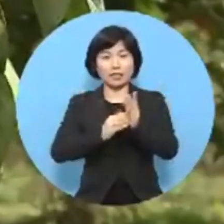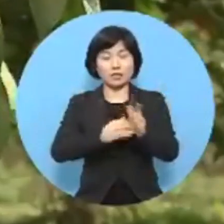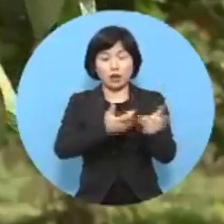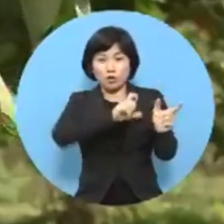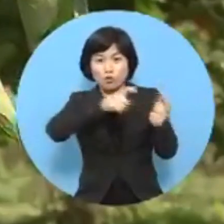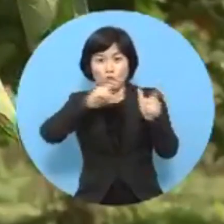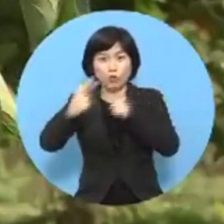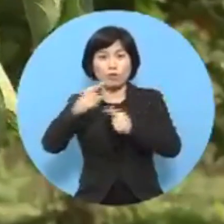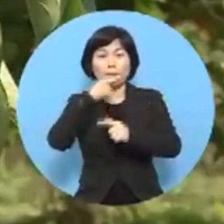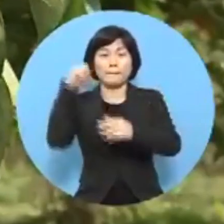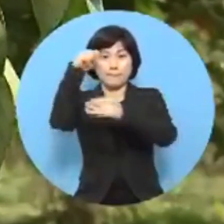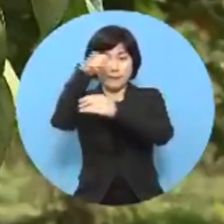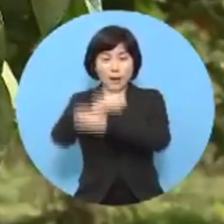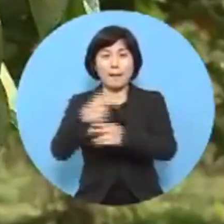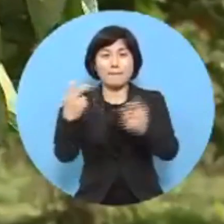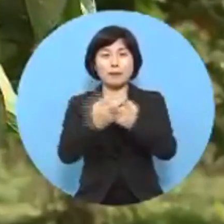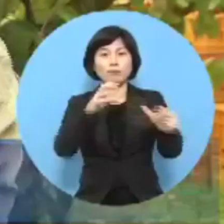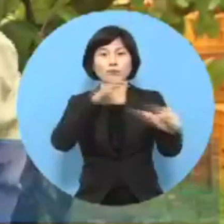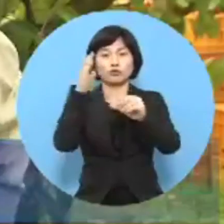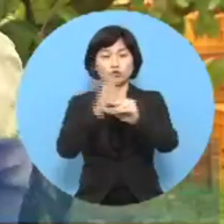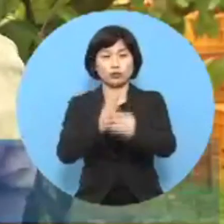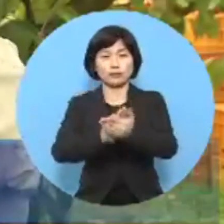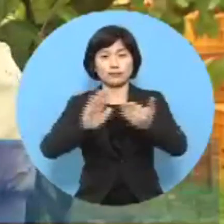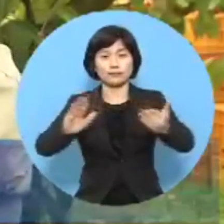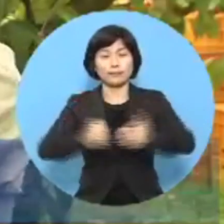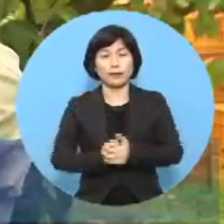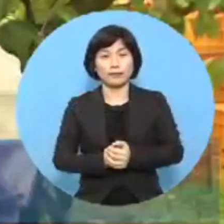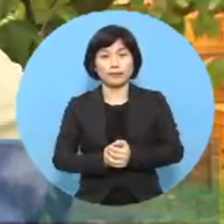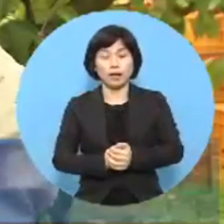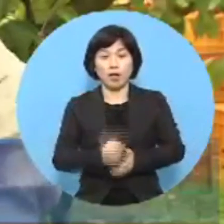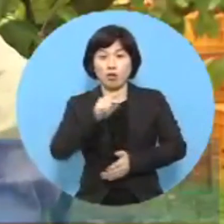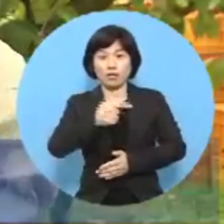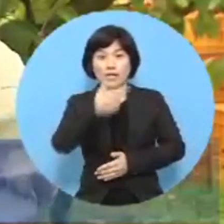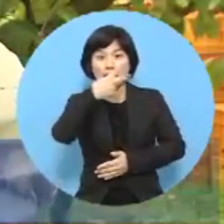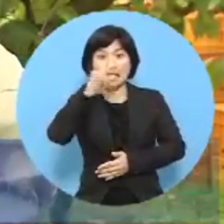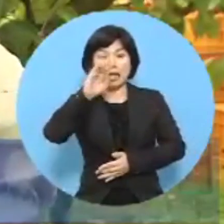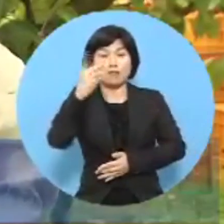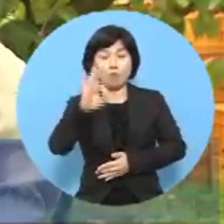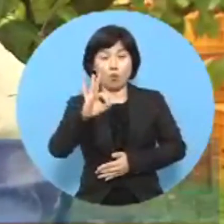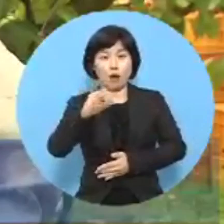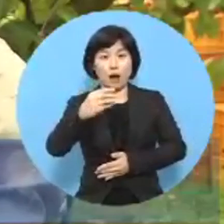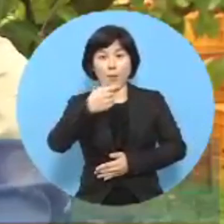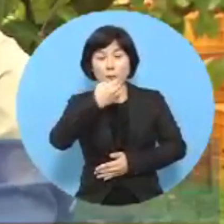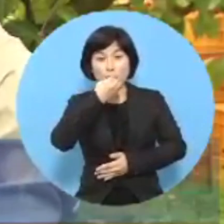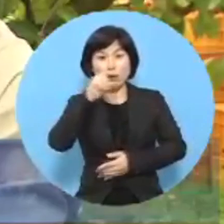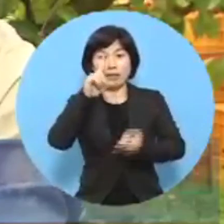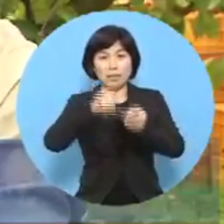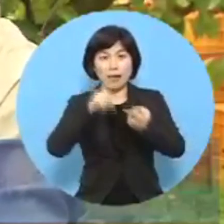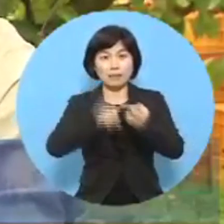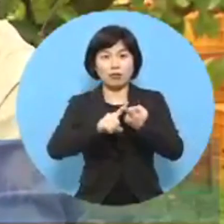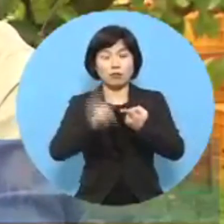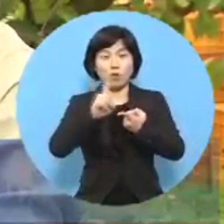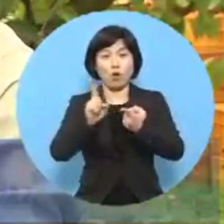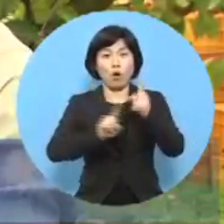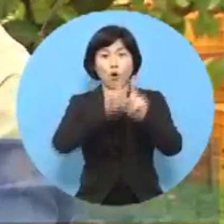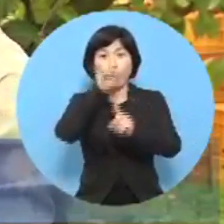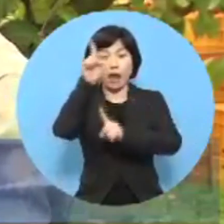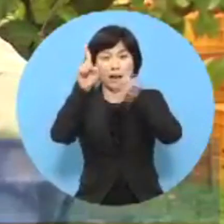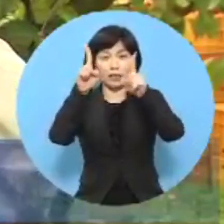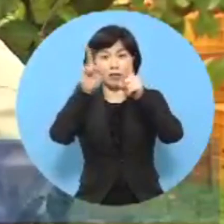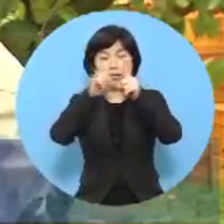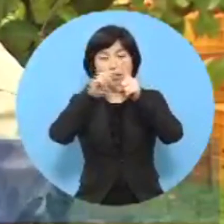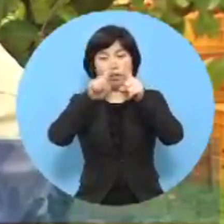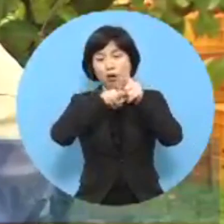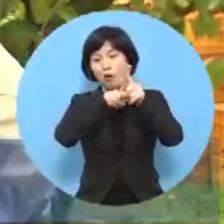열리게 하는 농법을 이용하고 있습니다. 우리 대봉은 직립성이라서 올라가는 성질을